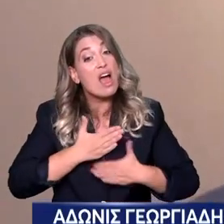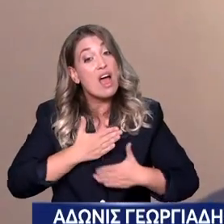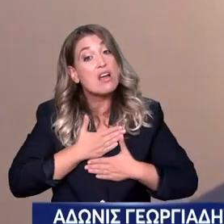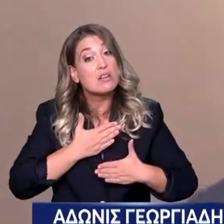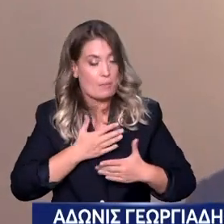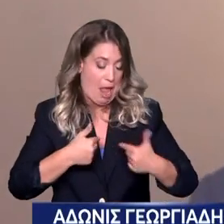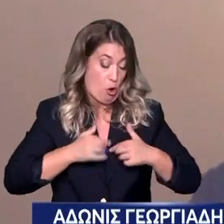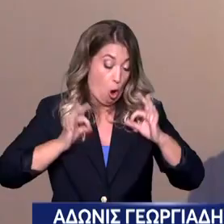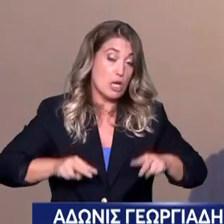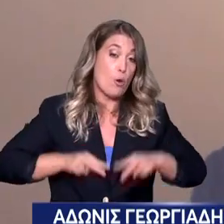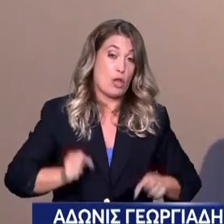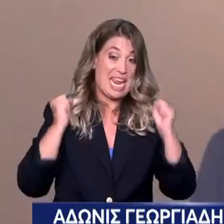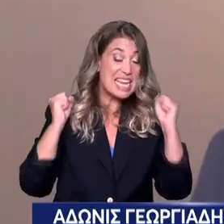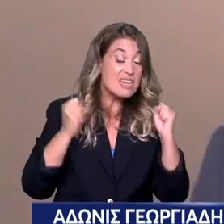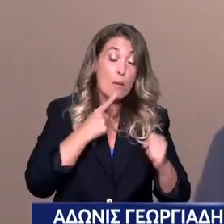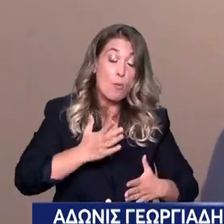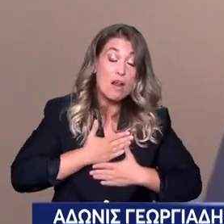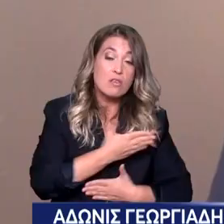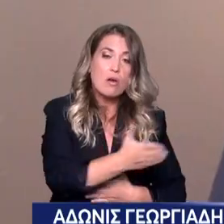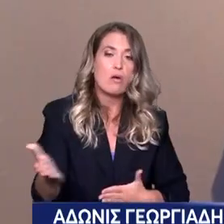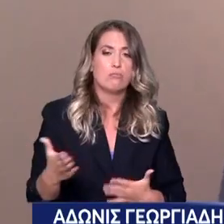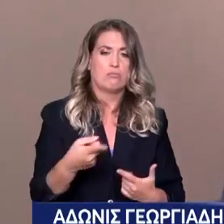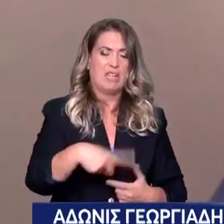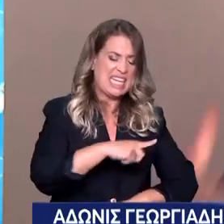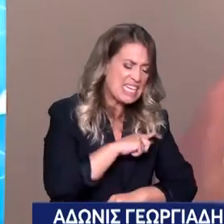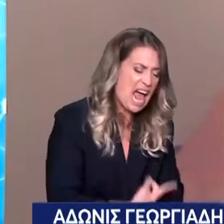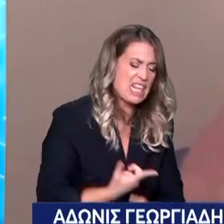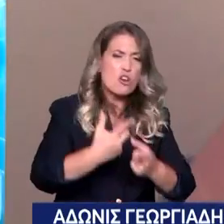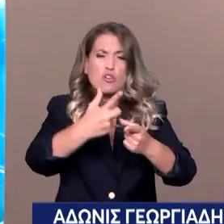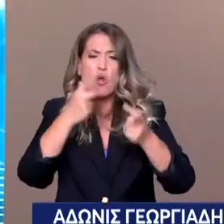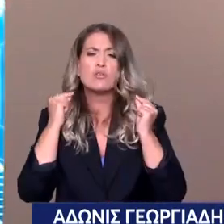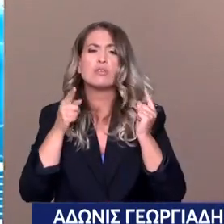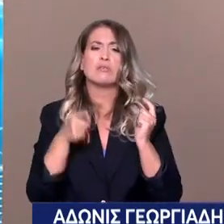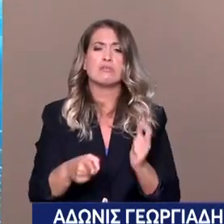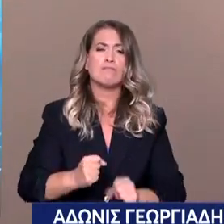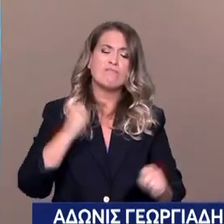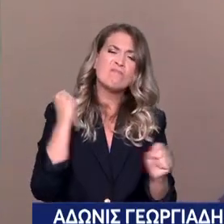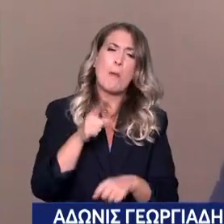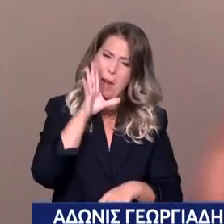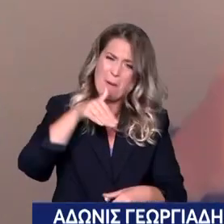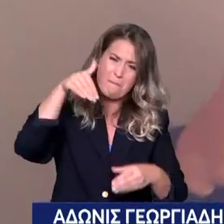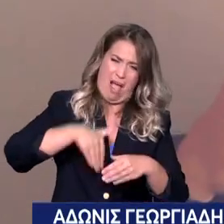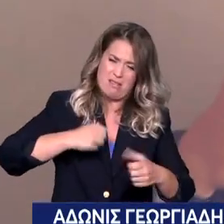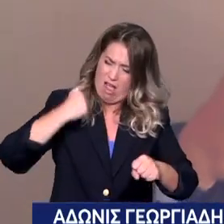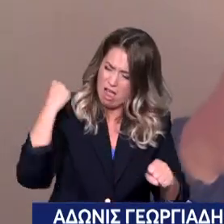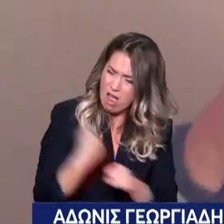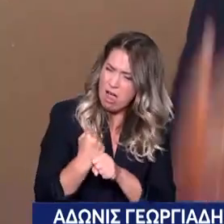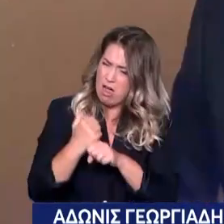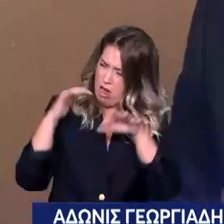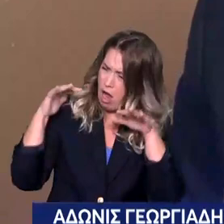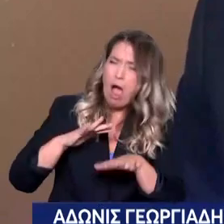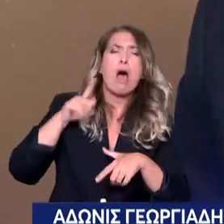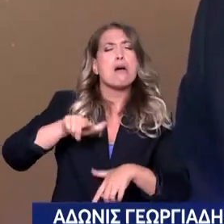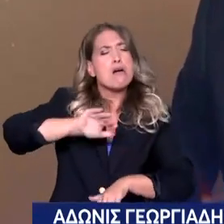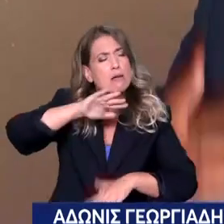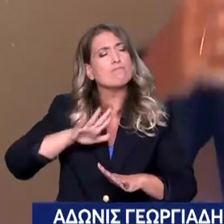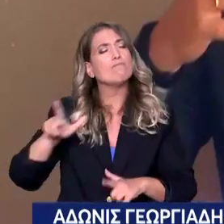προσωπικό του εσεί, τους γιατρούς, νοσηλευτές, το λοιπό του προσωπικό που πολλές φορές που εξαιρετικά αντίξουν συνδίκες δίνουν τόσο πολύ